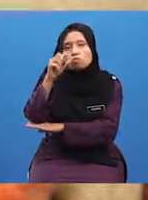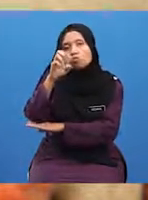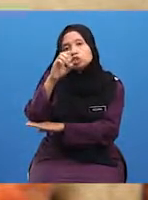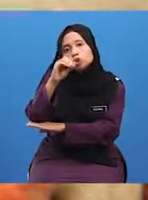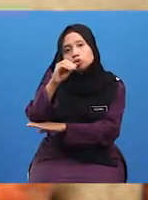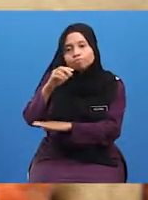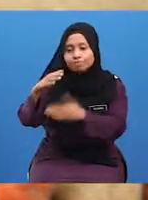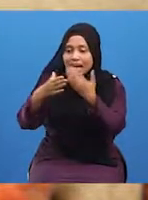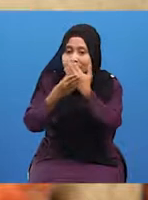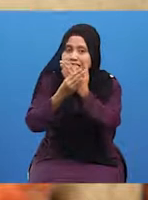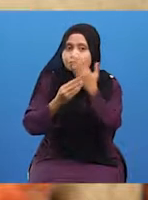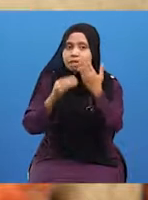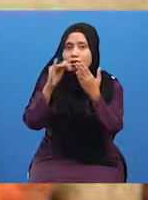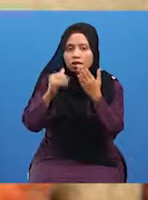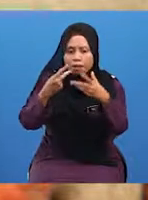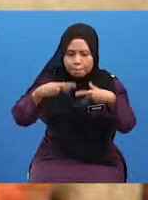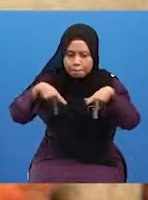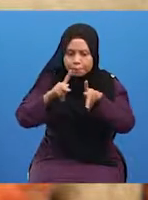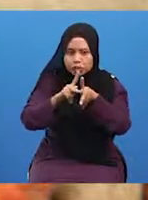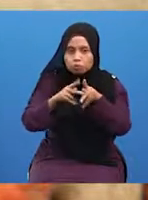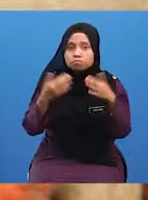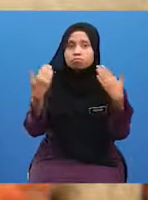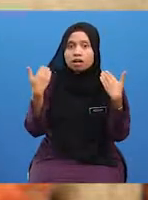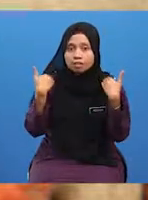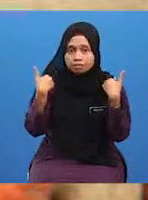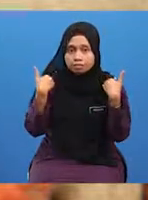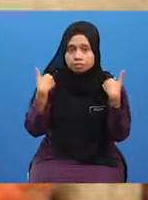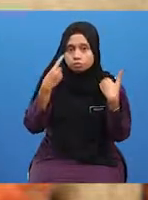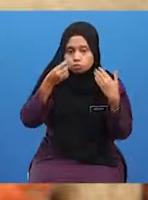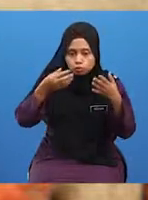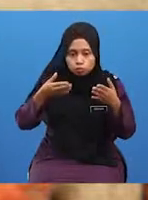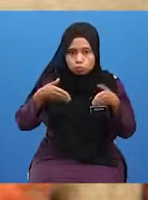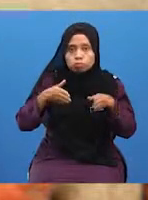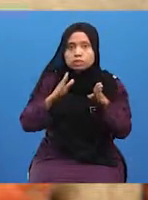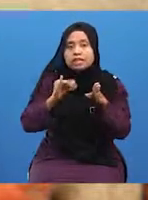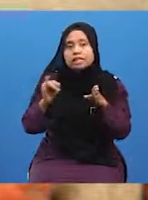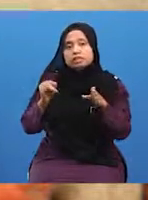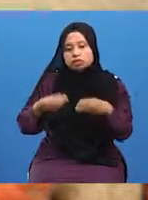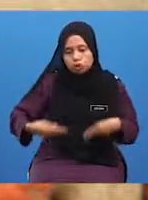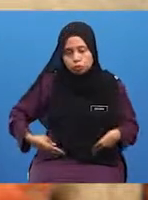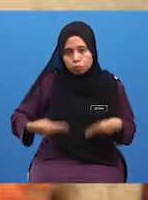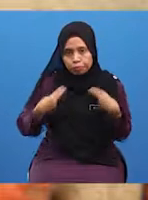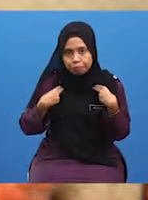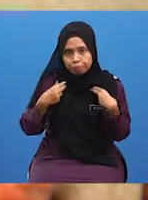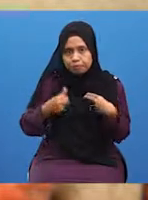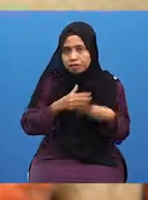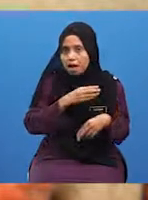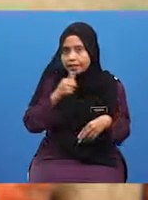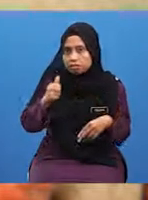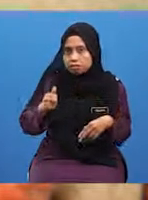kemahiran yang perlu dimiliki dalam menjalani kehidupan dan ia